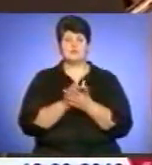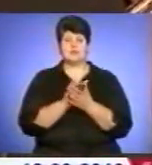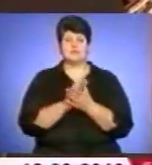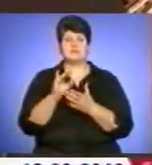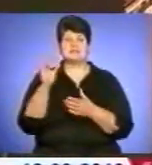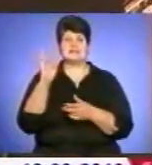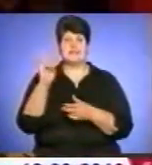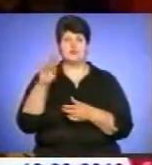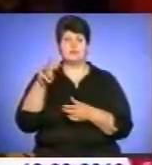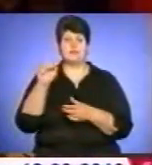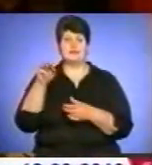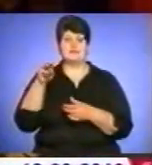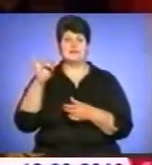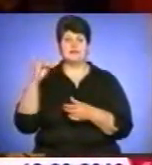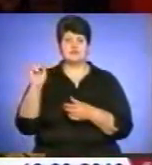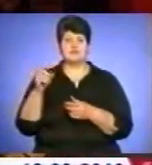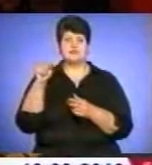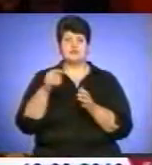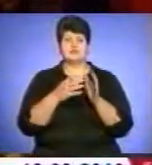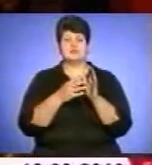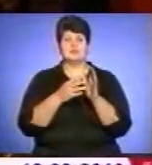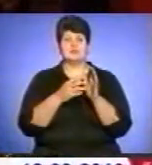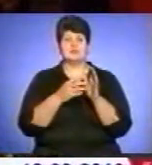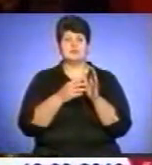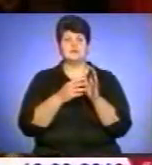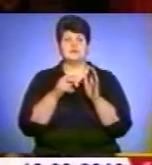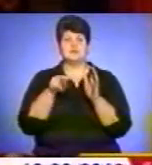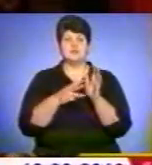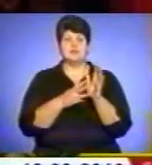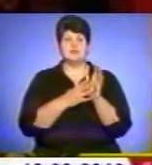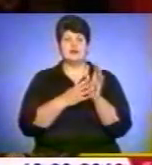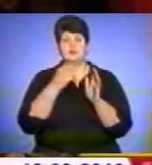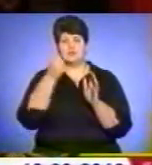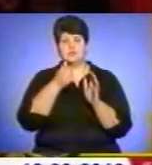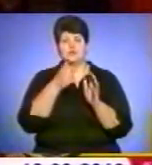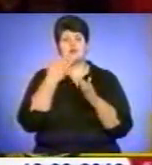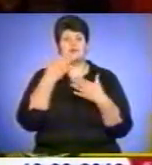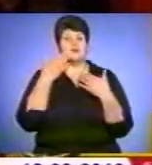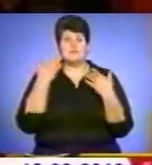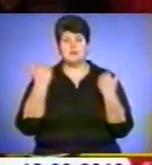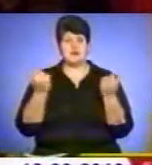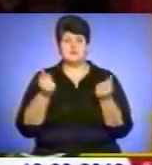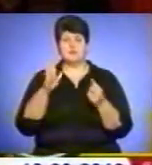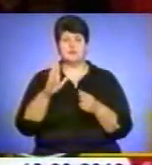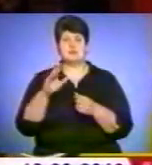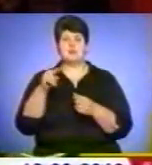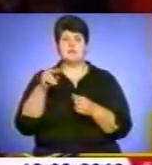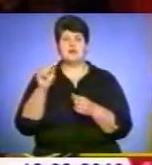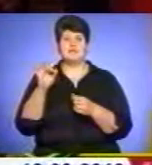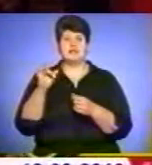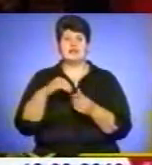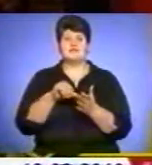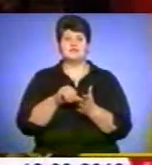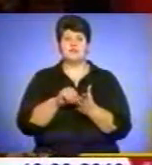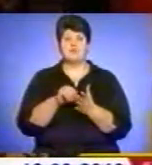дотримав слова. Сталося в 2009 році, коли давно вже не було Володимира Павловича, але я виступав на